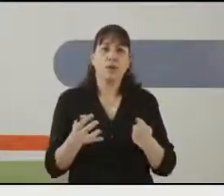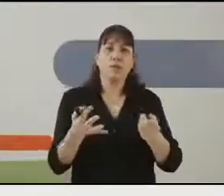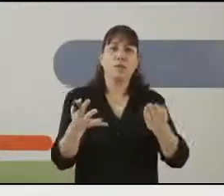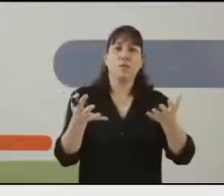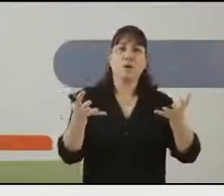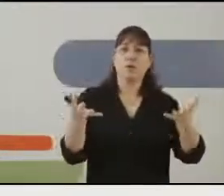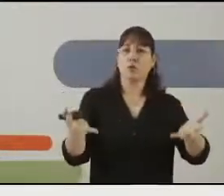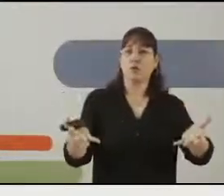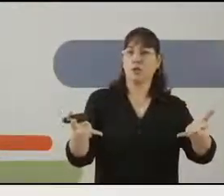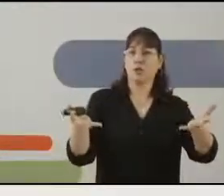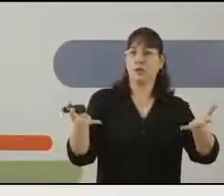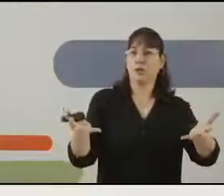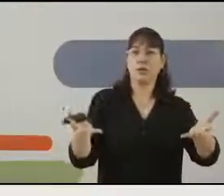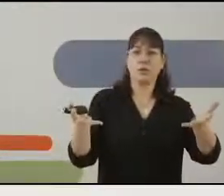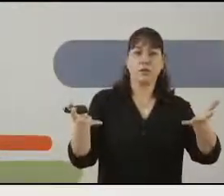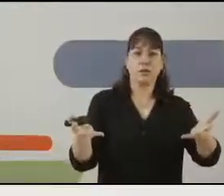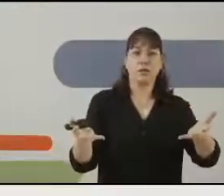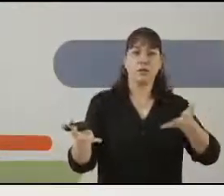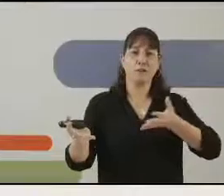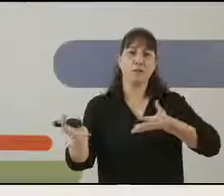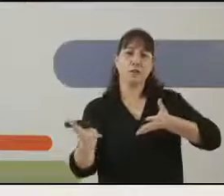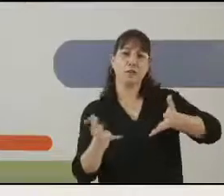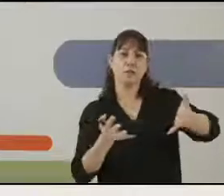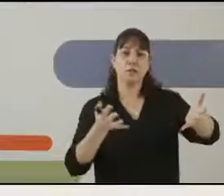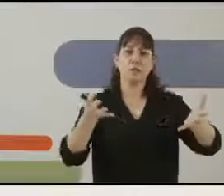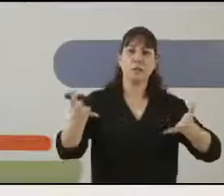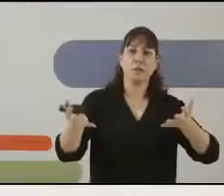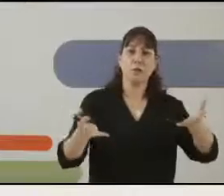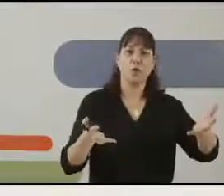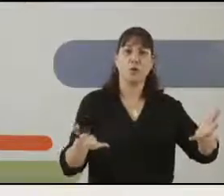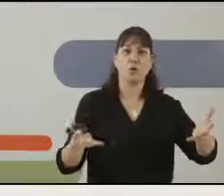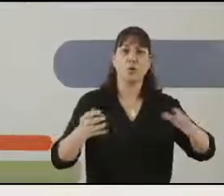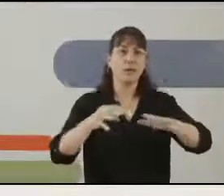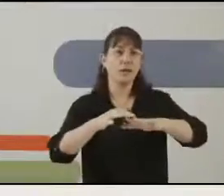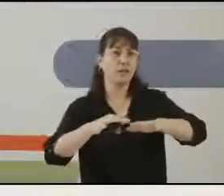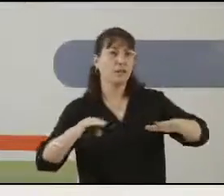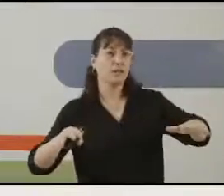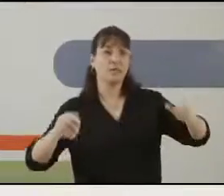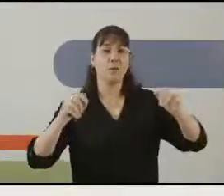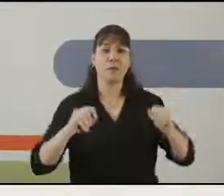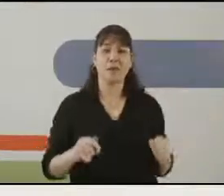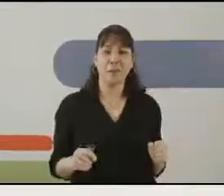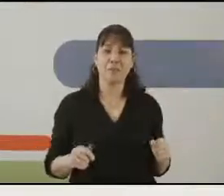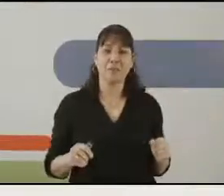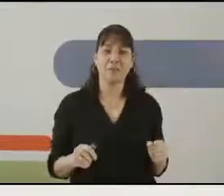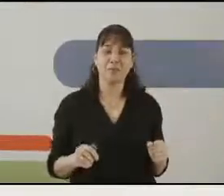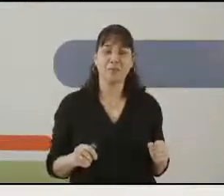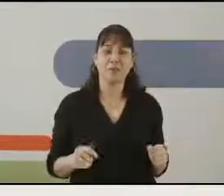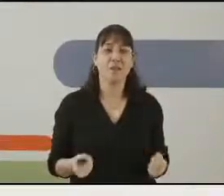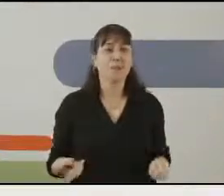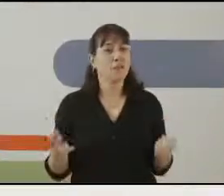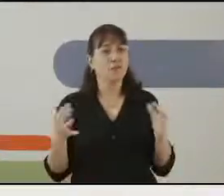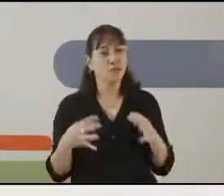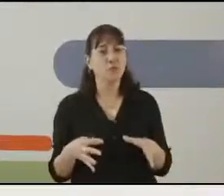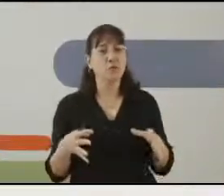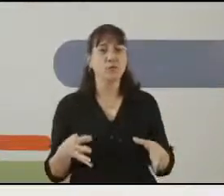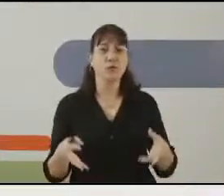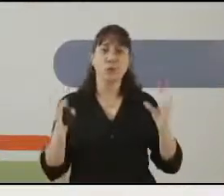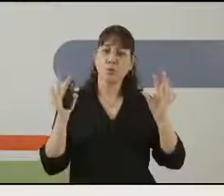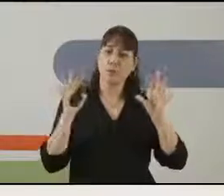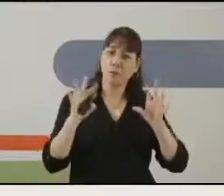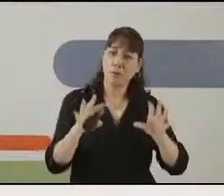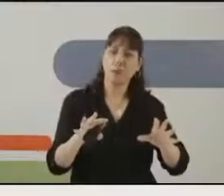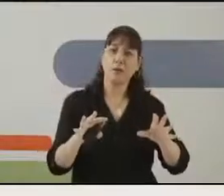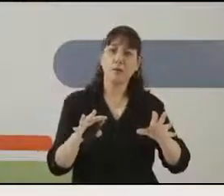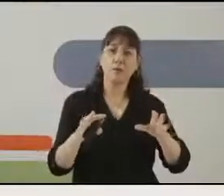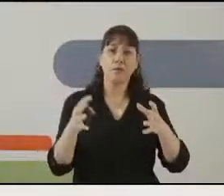אולי לפעמים הגודל של הפרי או הירק ולפי זה אנחנו מסדרים את המקום שלו על המדף במקרר ויש מוצרים